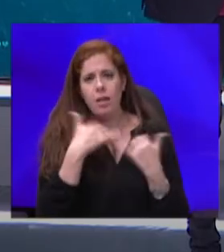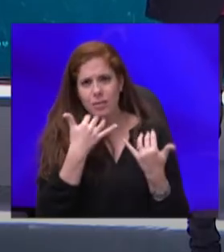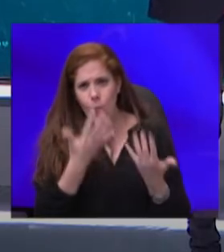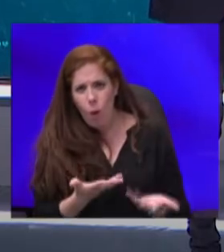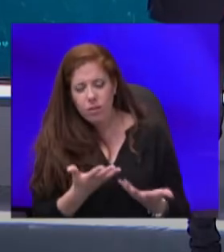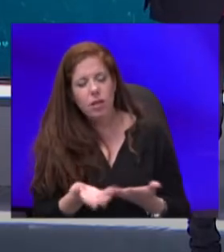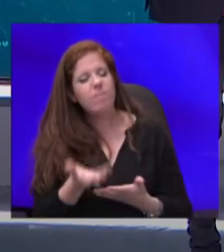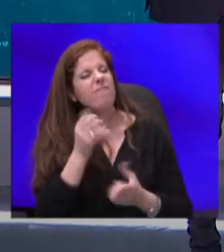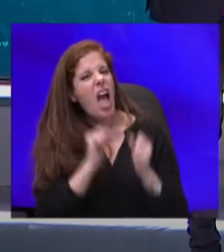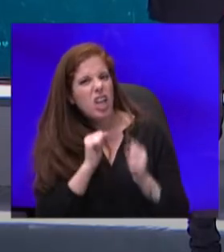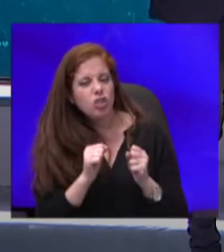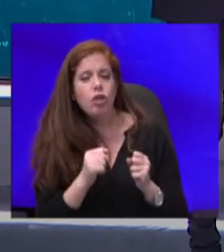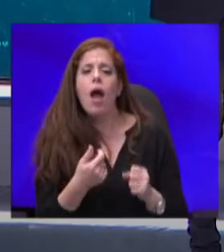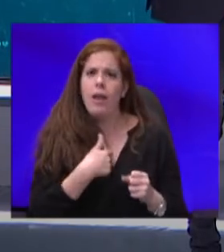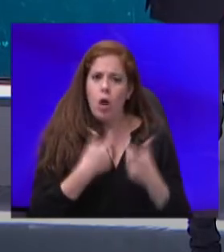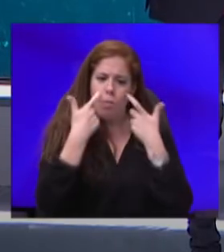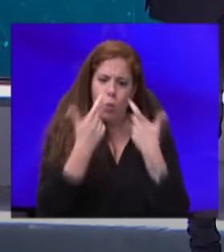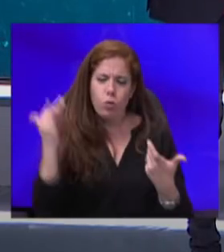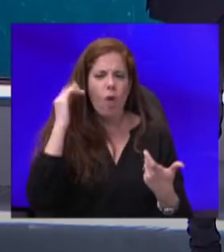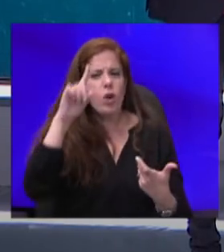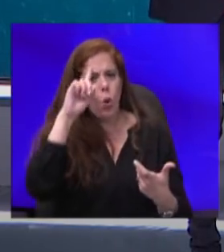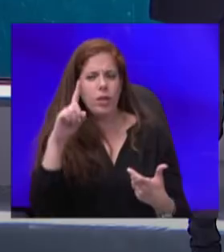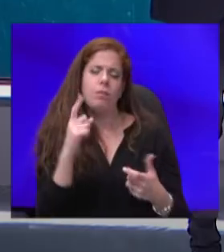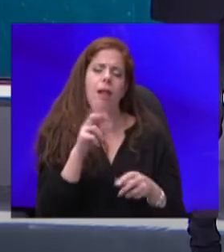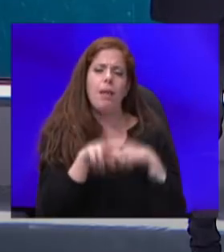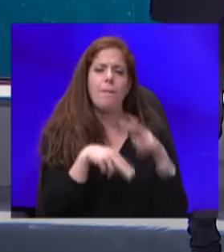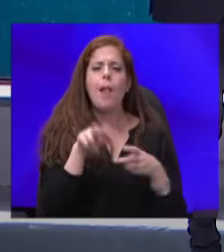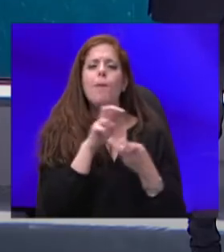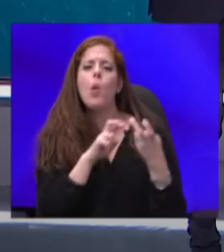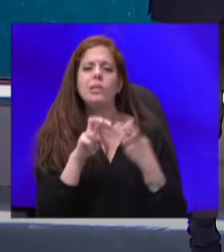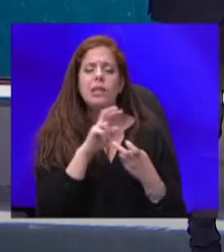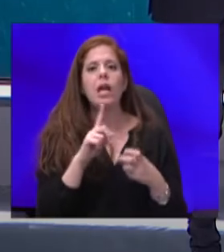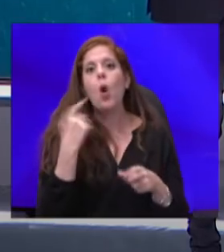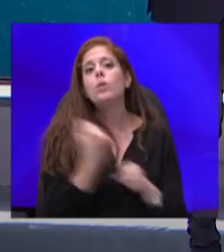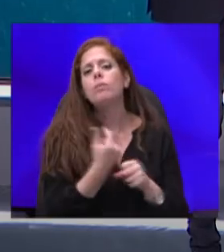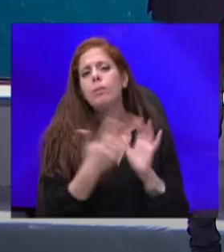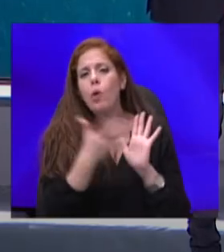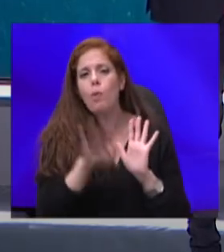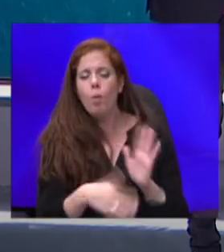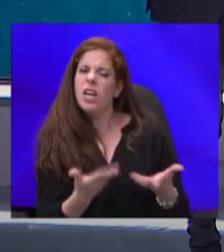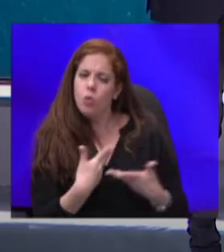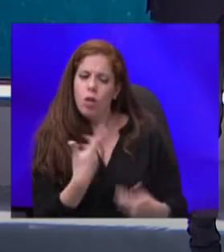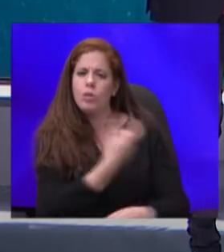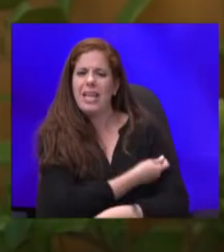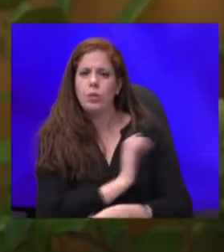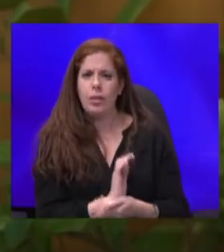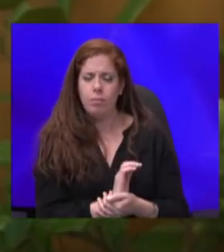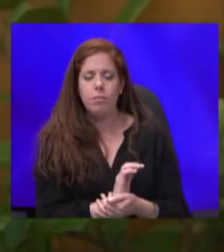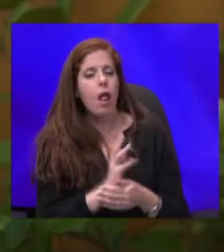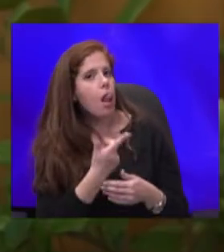אנחנו פיקוד העורף, אנחנו יודעים לעשות הלוגיסטיקה, אנחנו אלה שעושים את הבדיקות היומים אלה, תנו לנו גם לעשות את החיסונים. למה הטיעון הזה לא נכון?